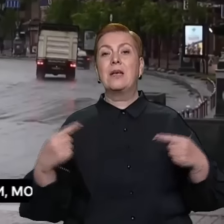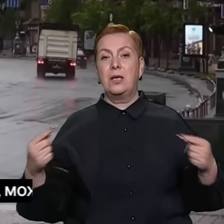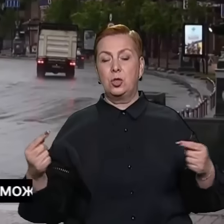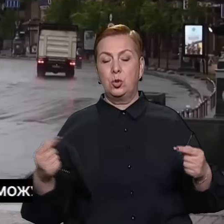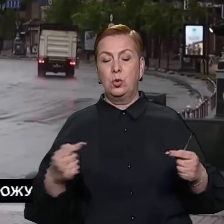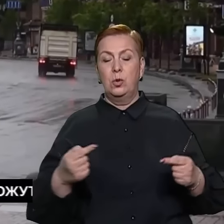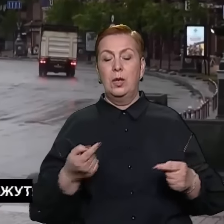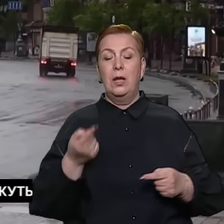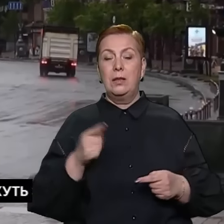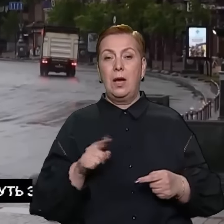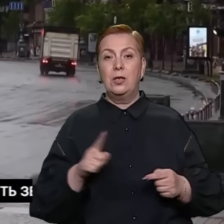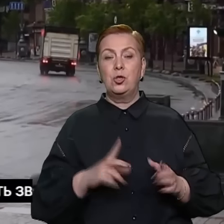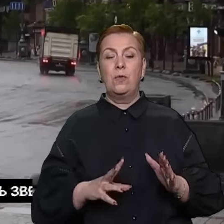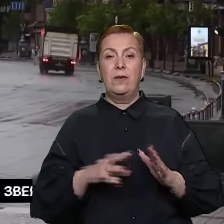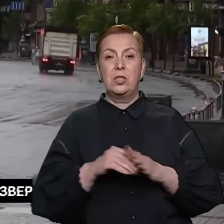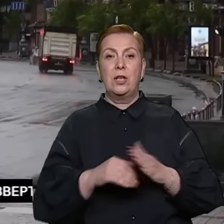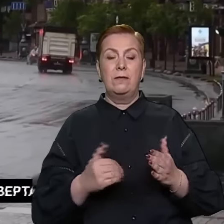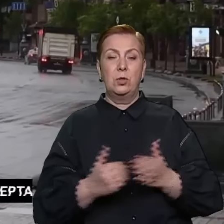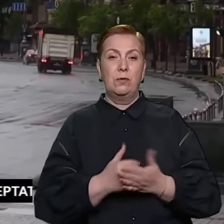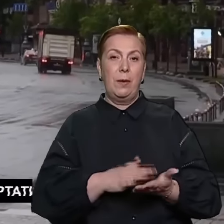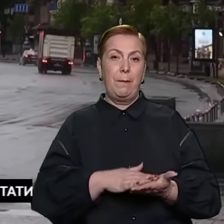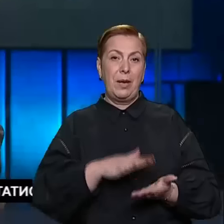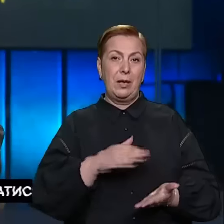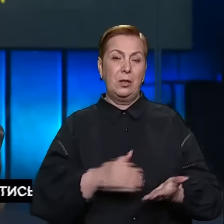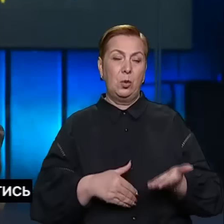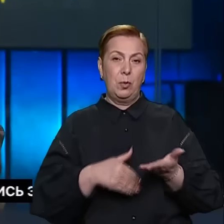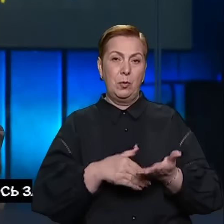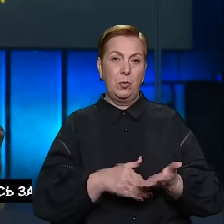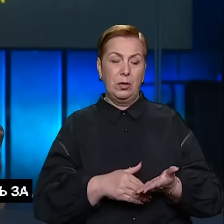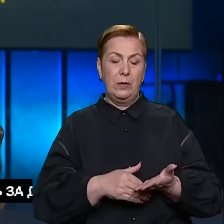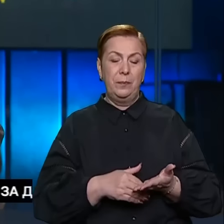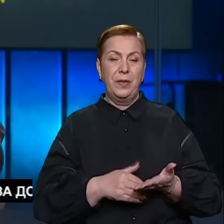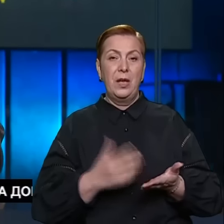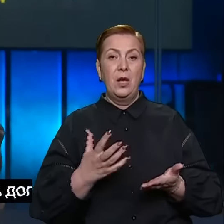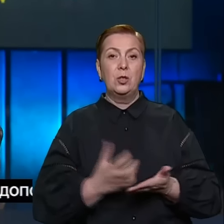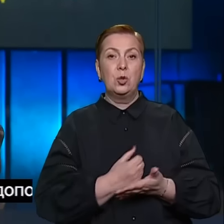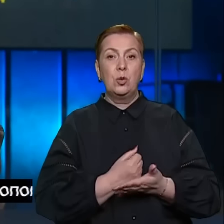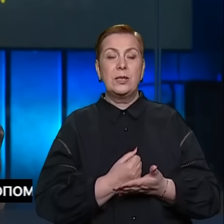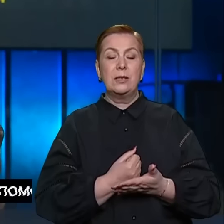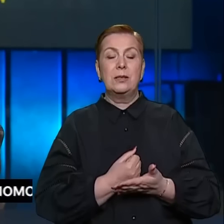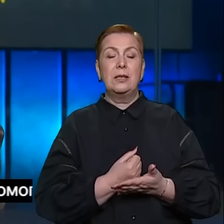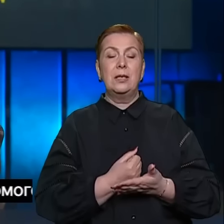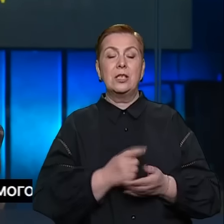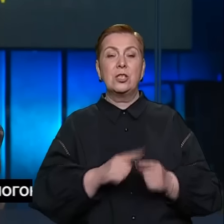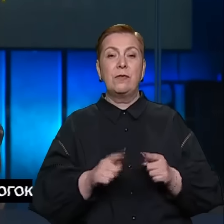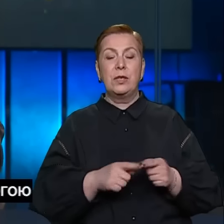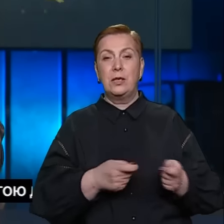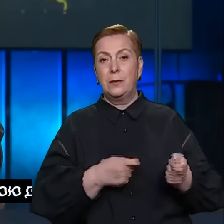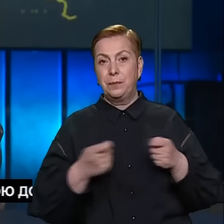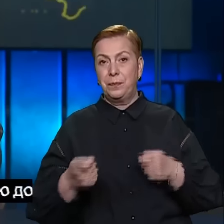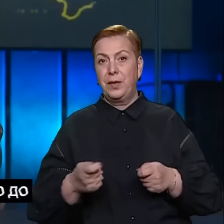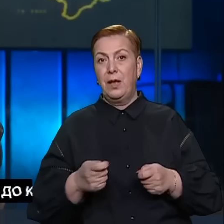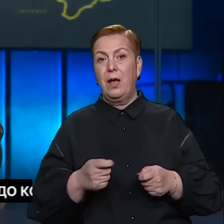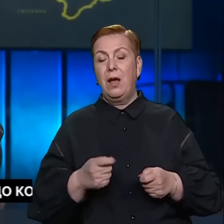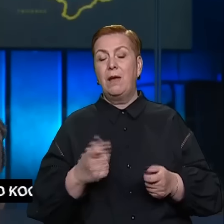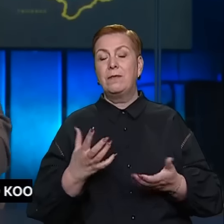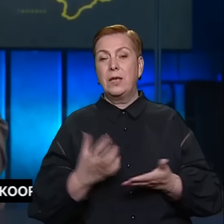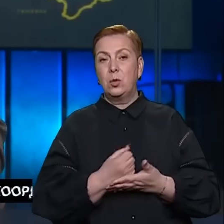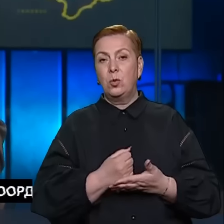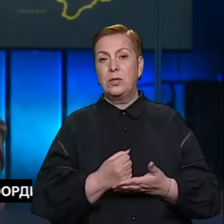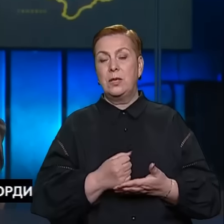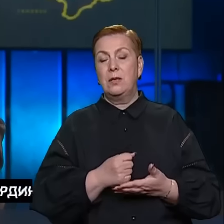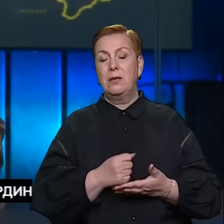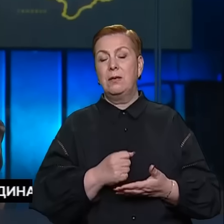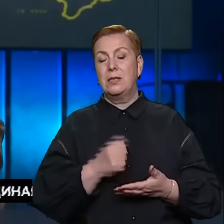про ту, що увійшла в новий пакет допомоги. Досягти швидких поставок вдалося завдяки розміщенню військової допомоги заздалегідь на